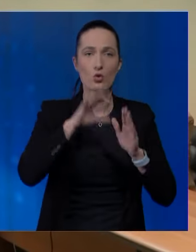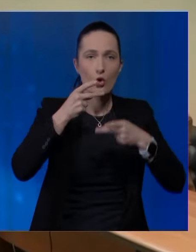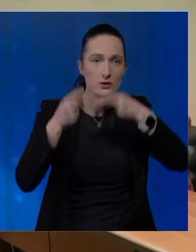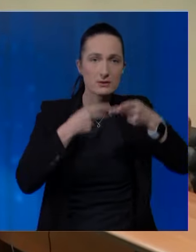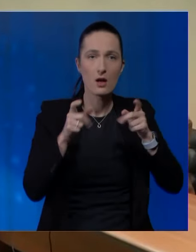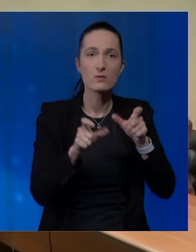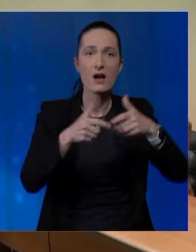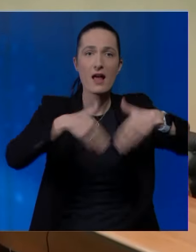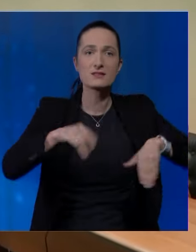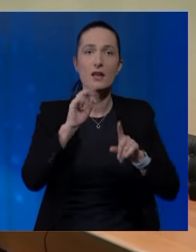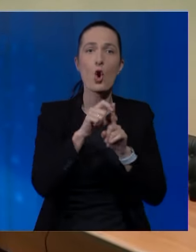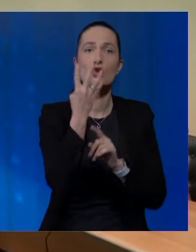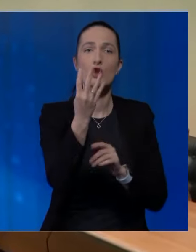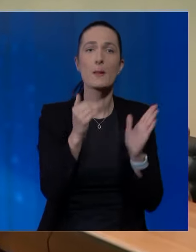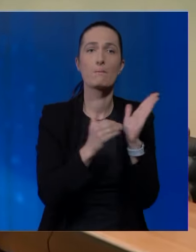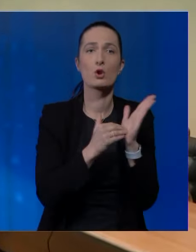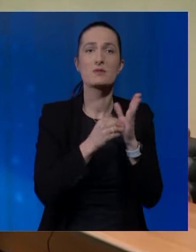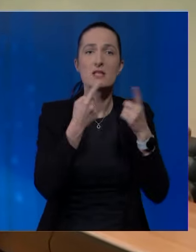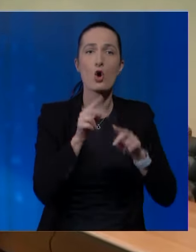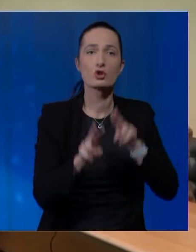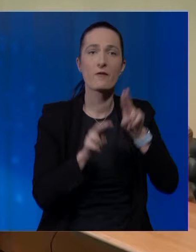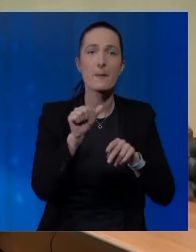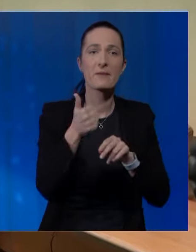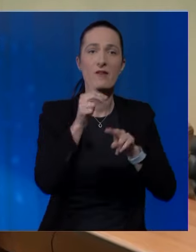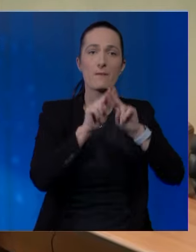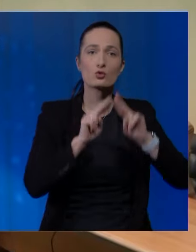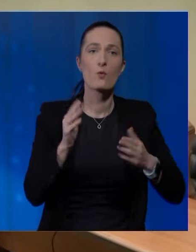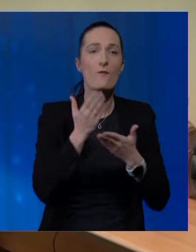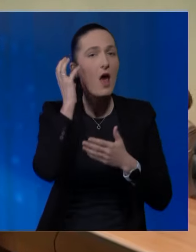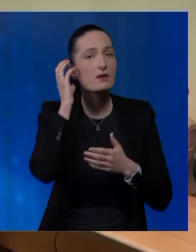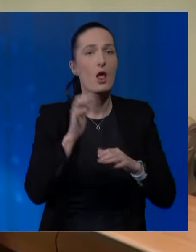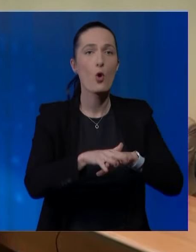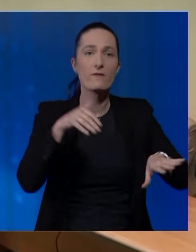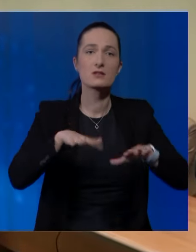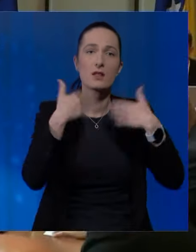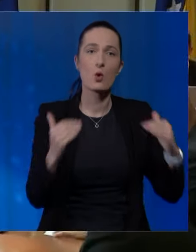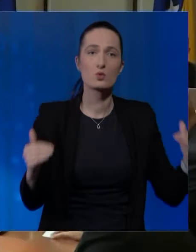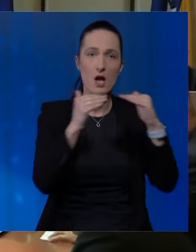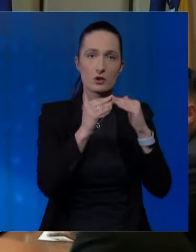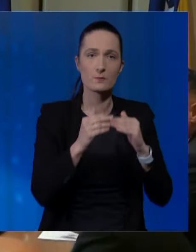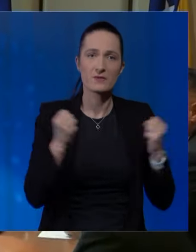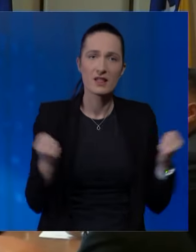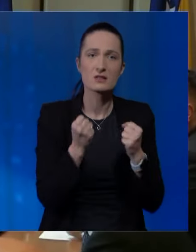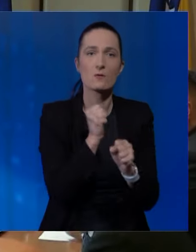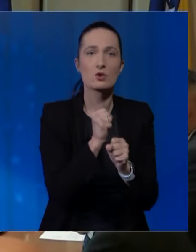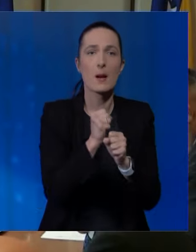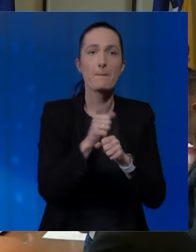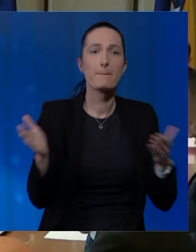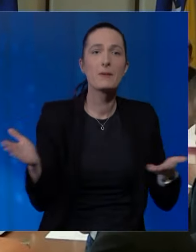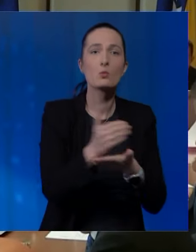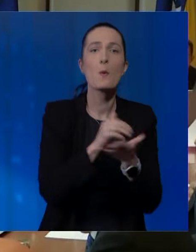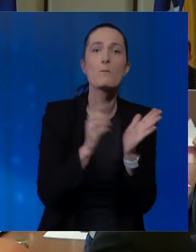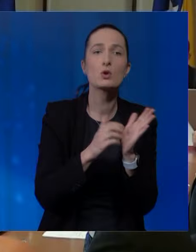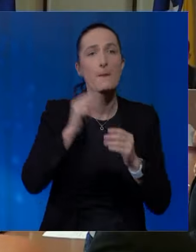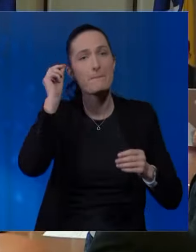kontroli granica, jedan od četiri potrebnih za održavanje prve među vladine konferencije, je usaglašan. Intenzivno se radi na prikupljanju